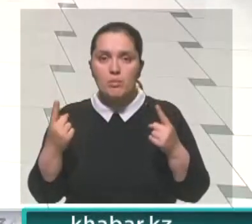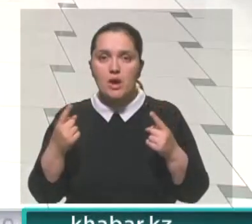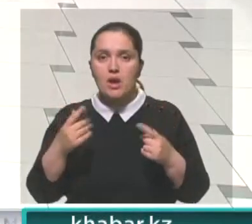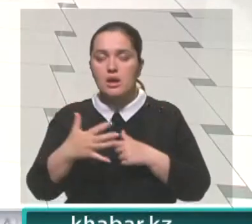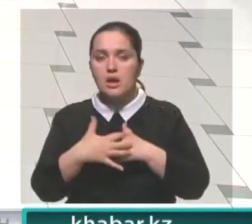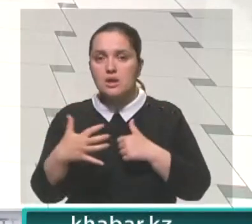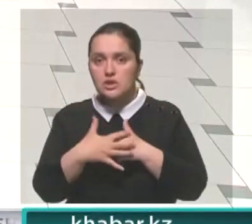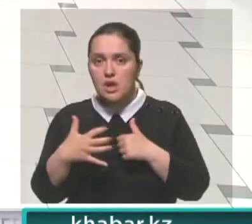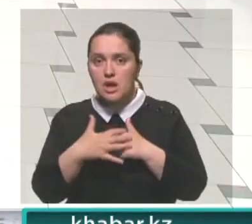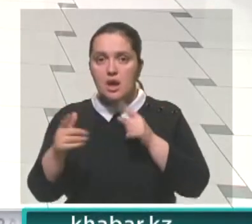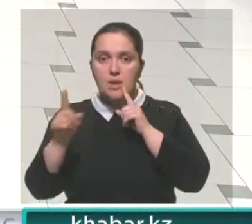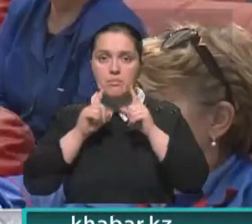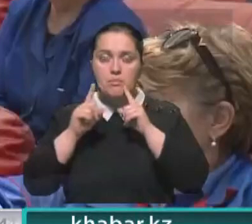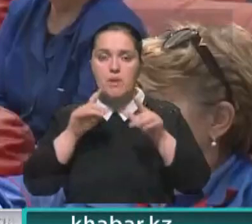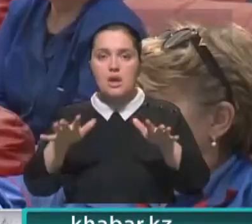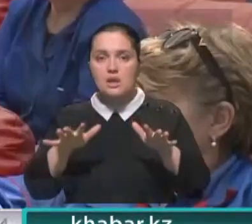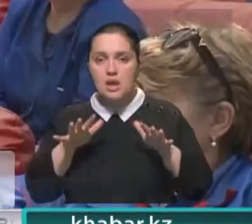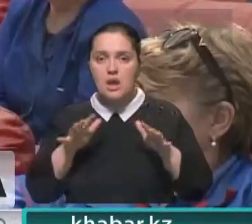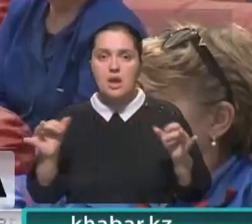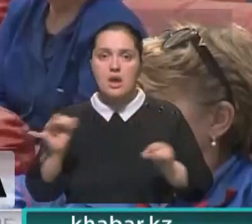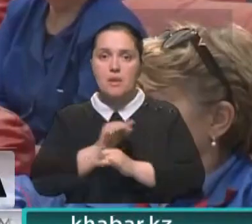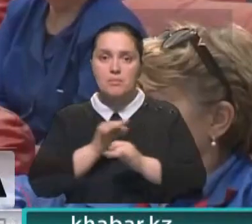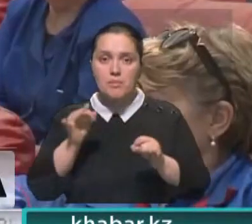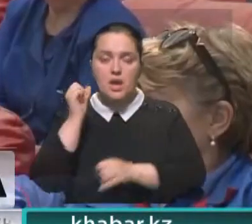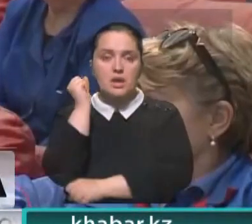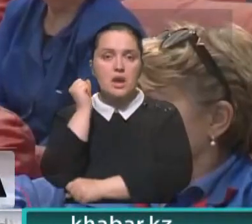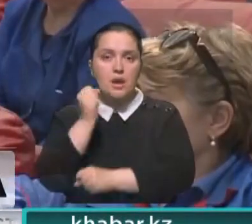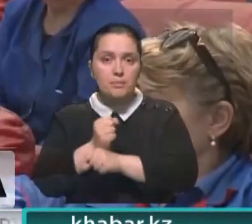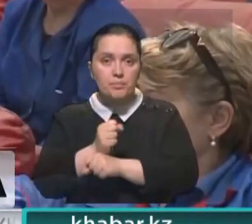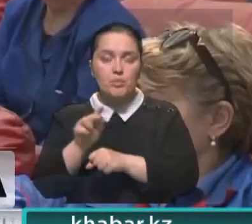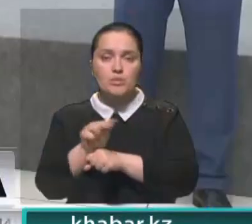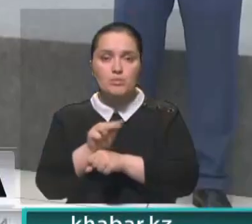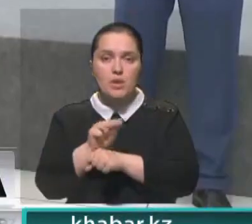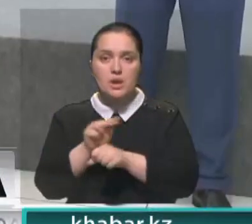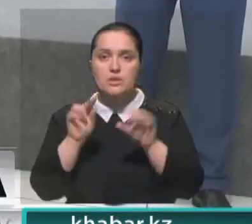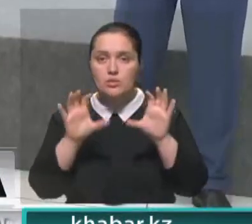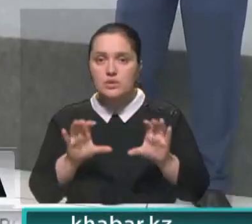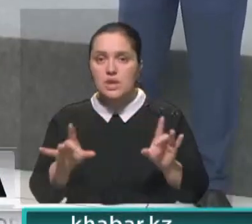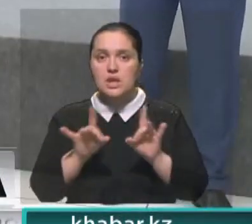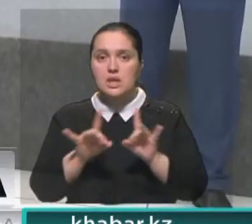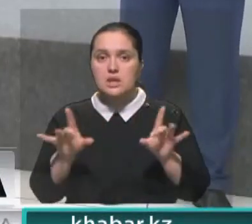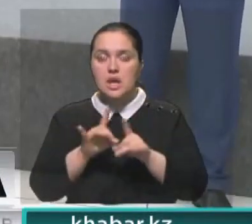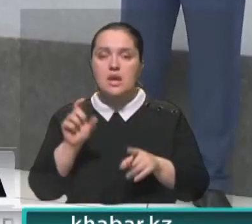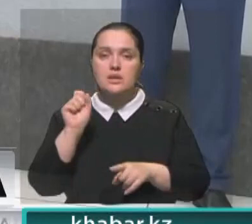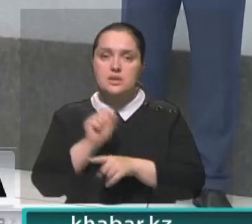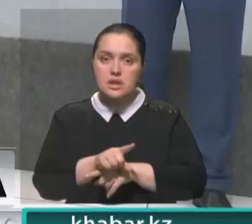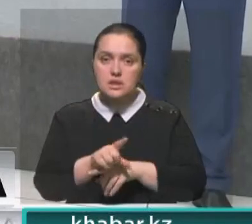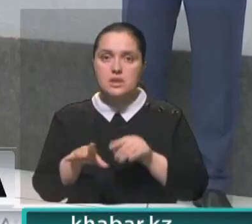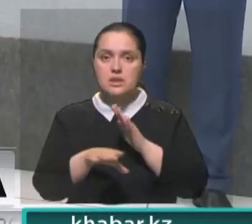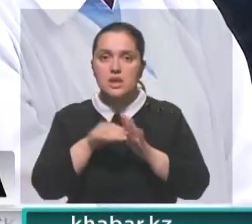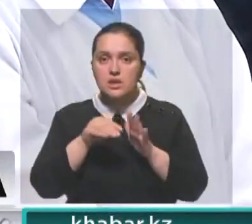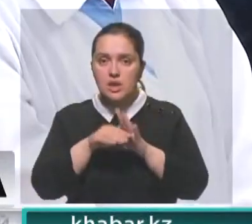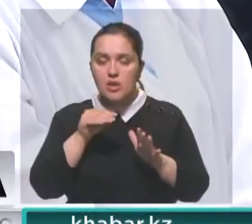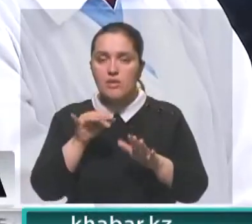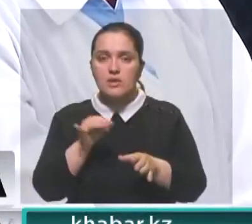Кокшетау. Парламентарии обсудили с работниками планируемые поправки Конституции, рассказали о ключевых